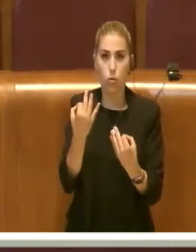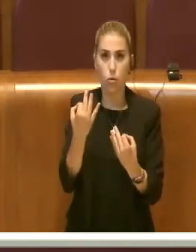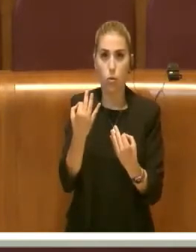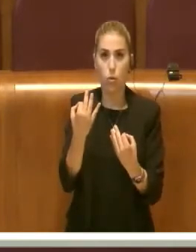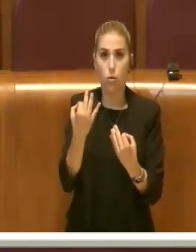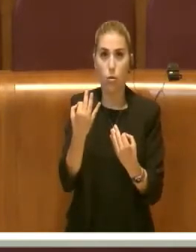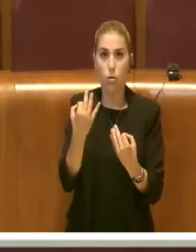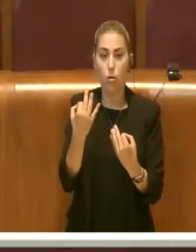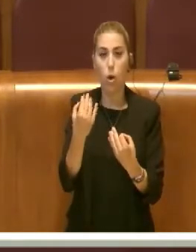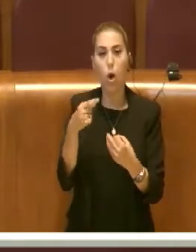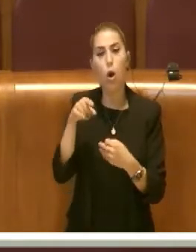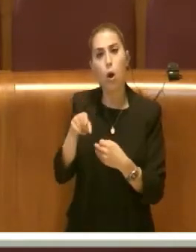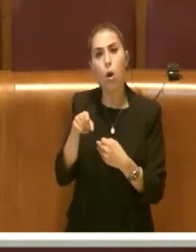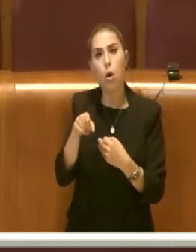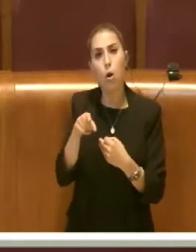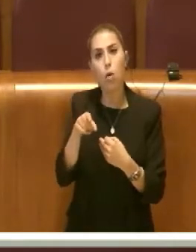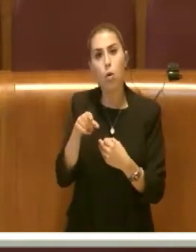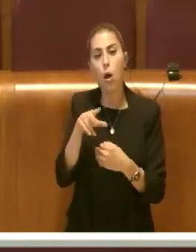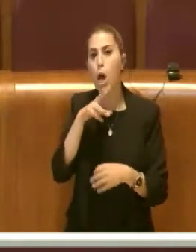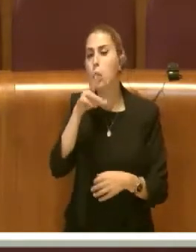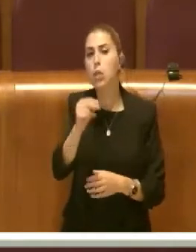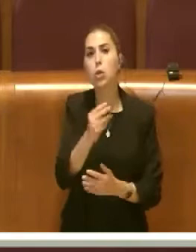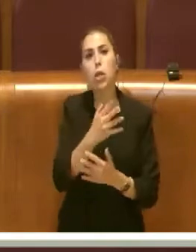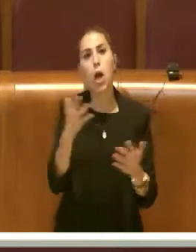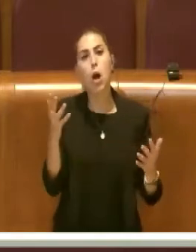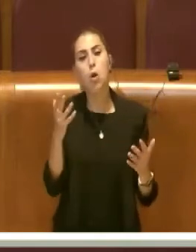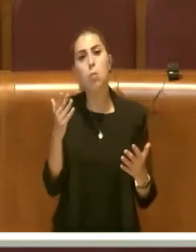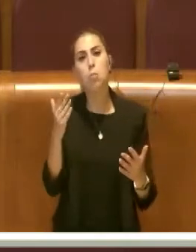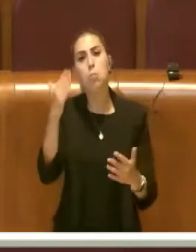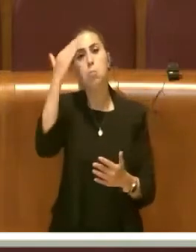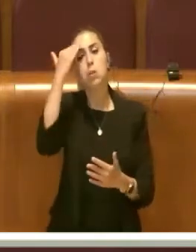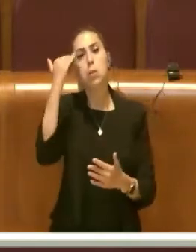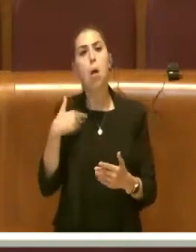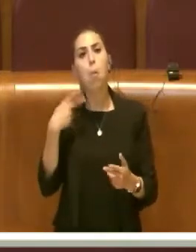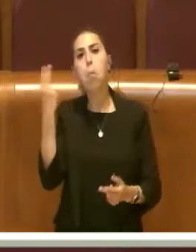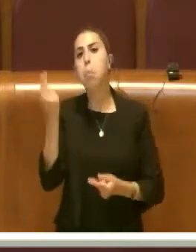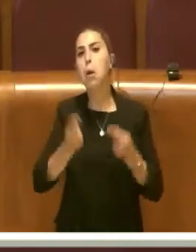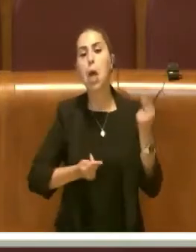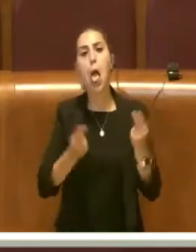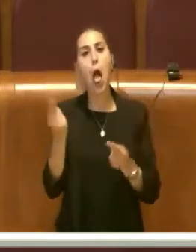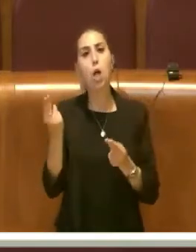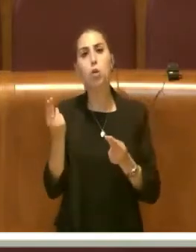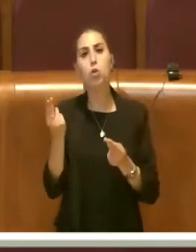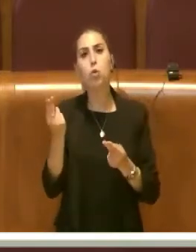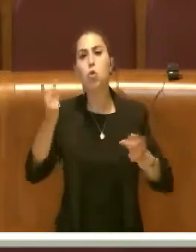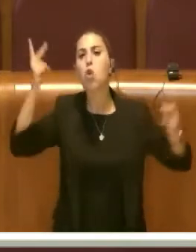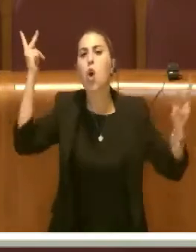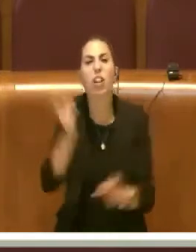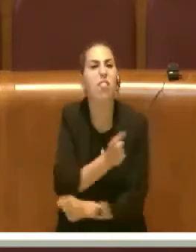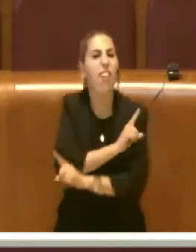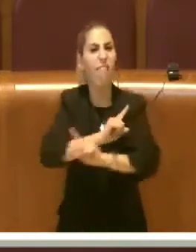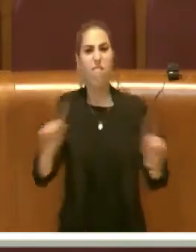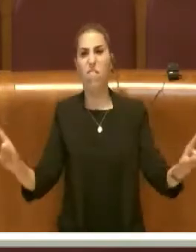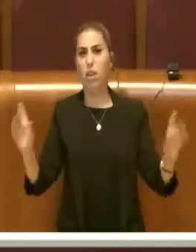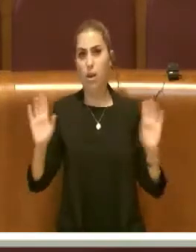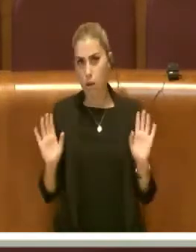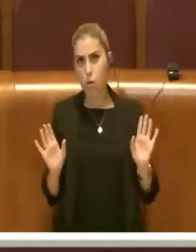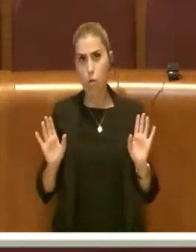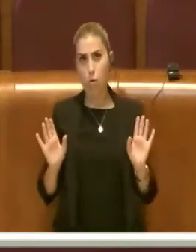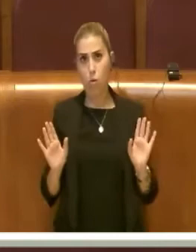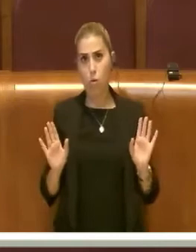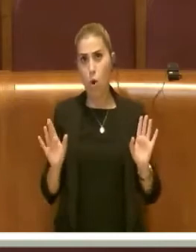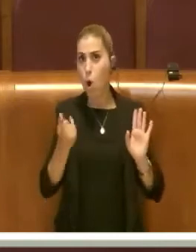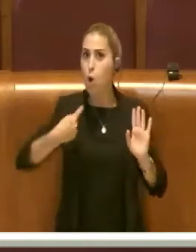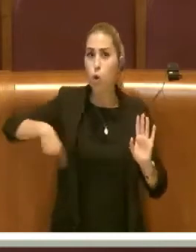si sono impuntati perché hanno detto che secondo noi questo bilancio non è veritiero, per cui